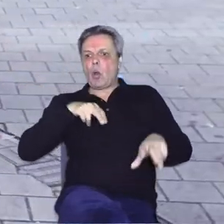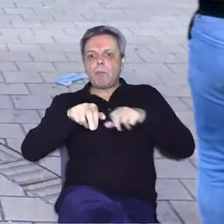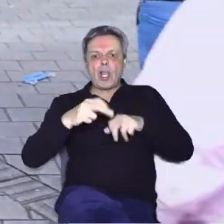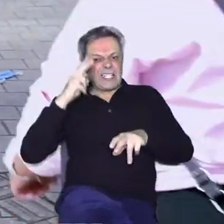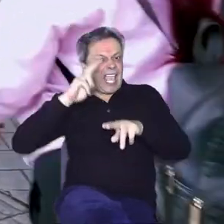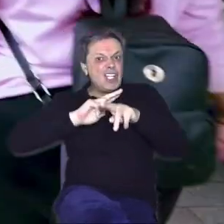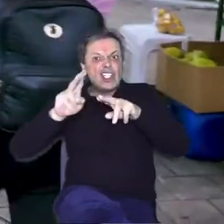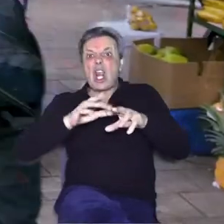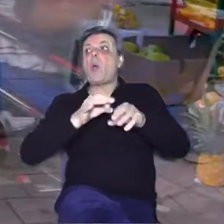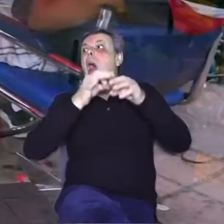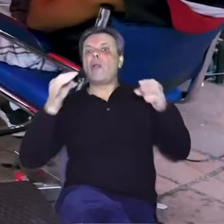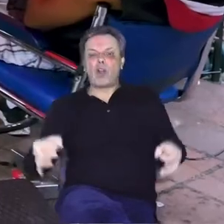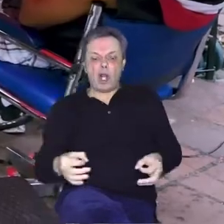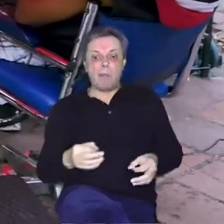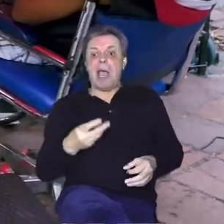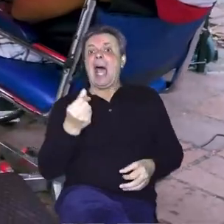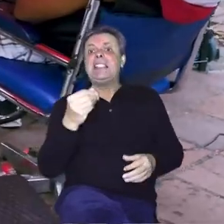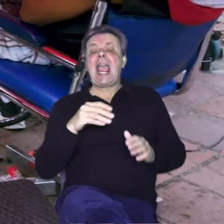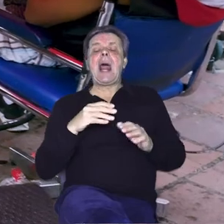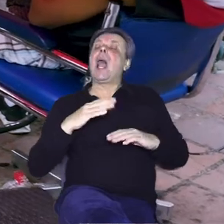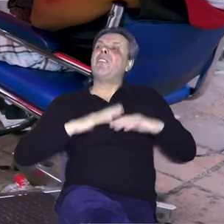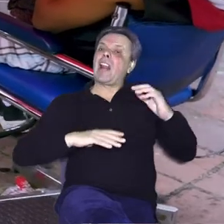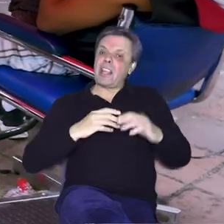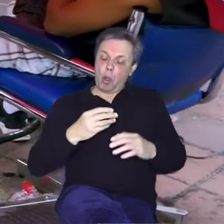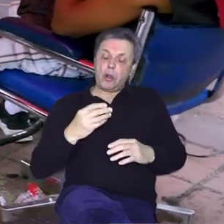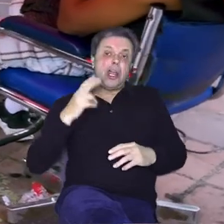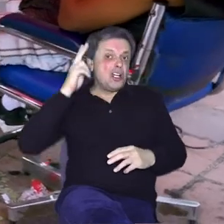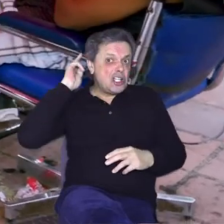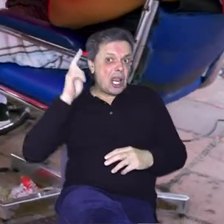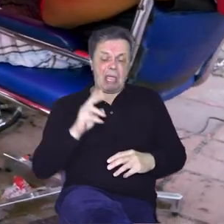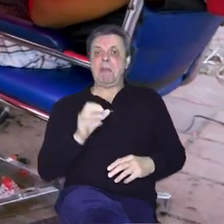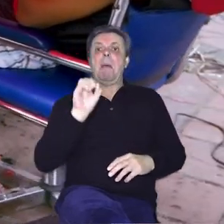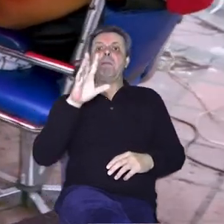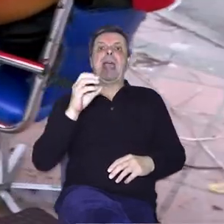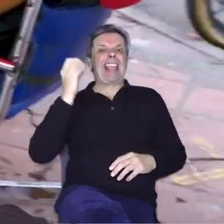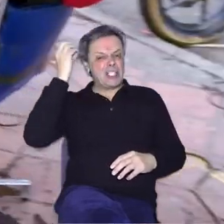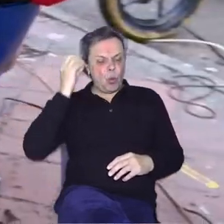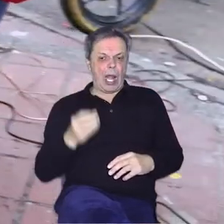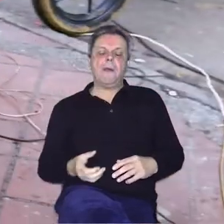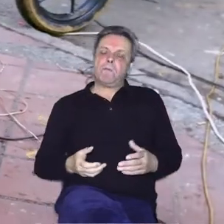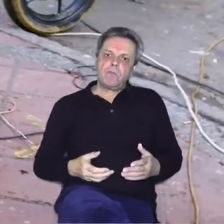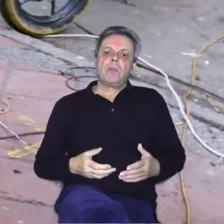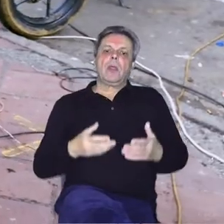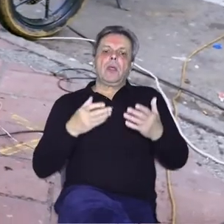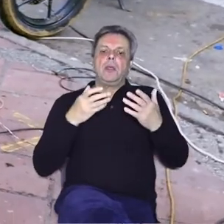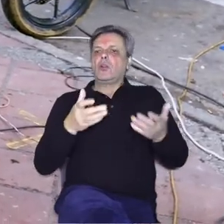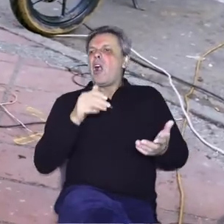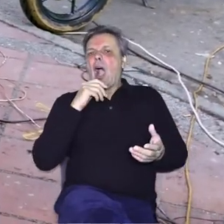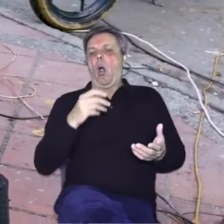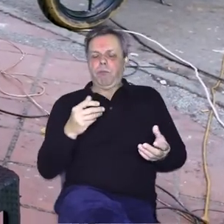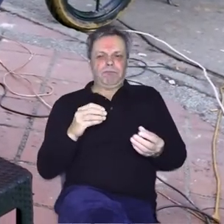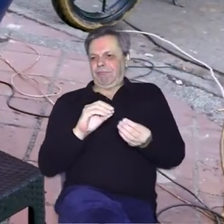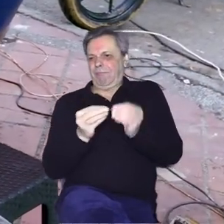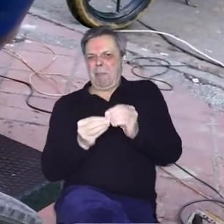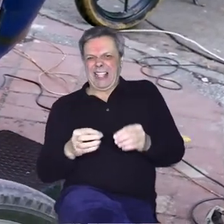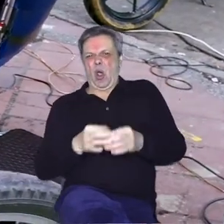prolaznike šišaju na otvoreno, a cijena vrlo kvalitetnog šišenja kreće se već od 15 kuna, te je takozvana buvlja pijaca